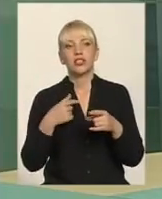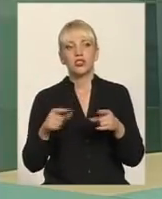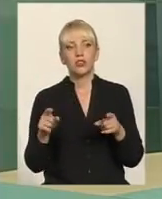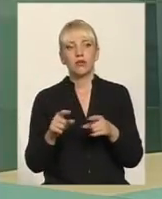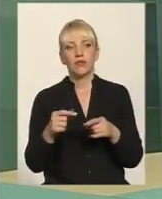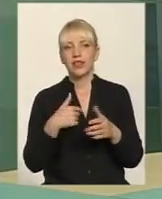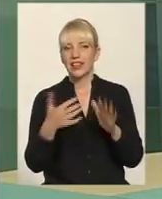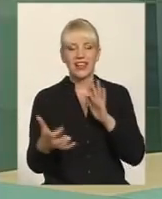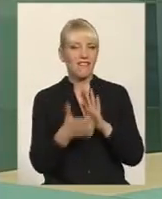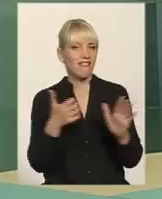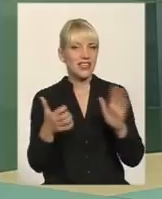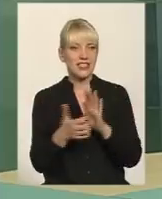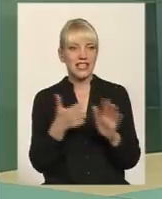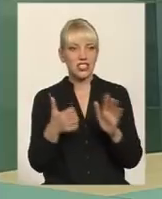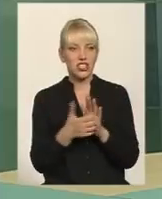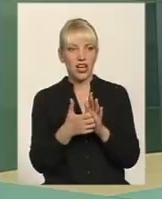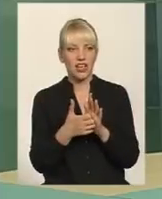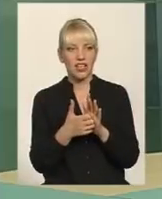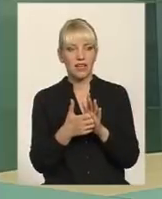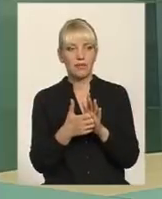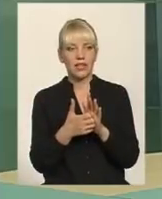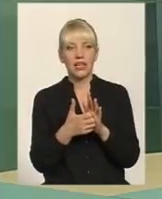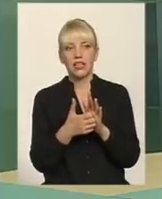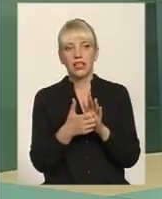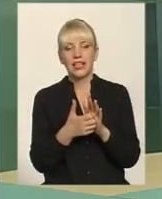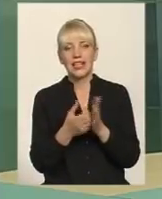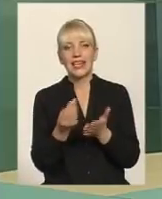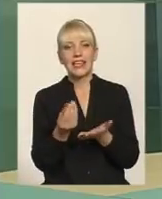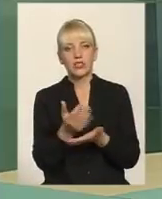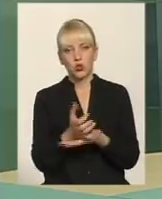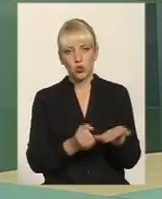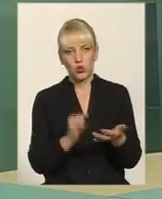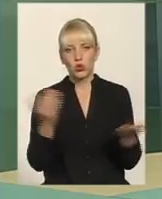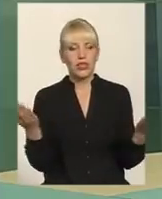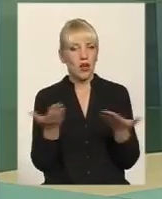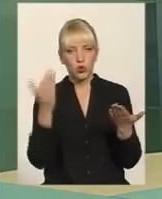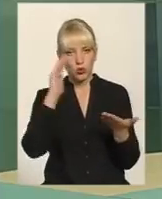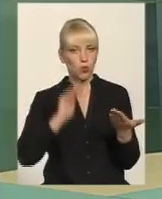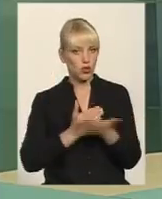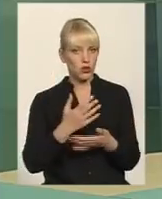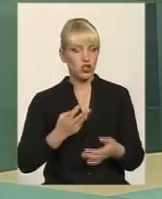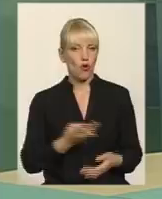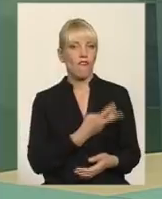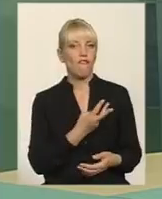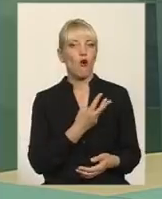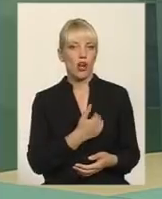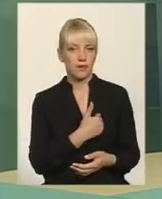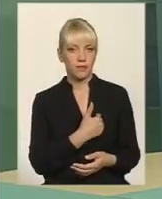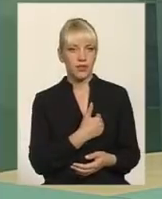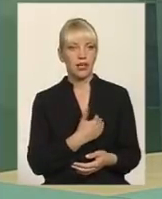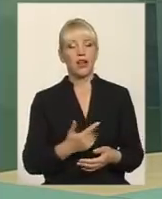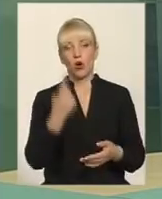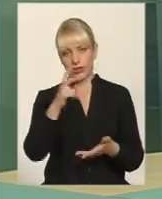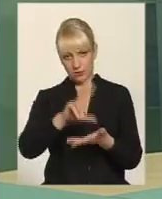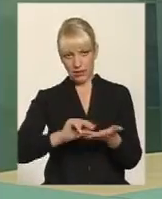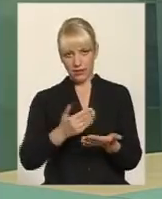вистачає однодумців. Однодумців вистачає, знаєте, воно не вистачає ресурсу, напевно, і якоїсь політичної волі на самих-самих верхах. Один